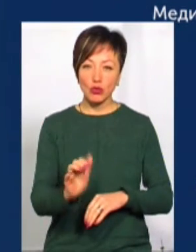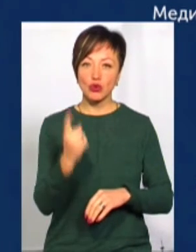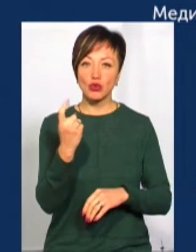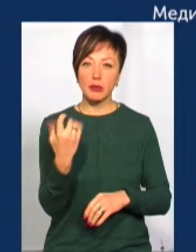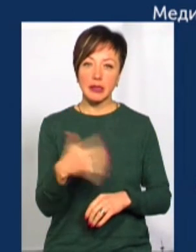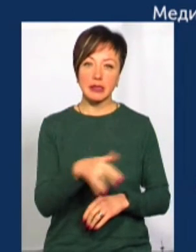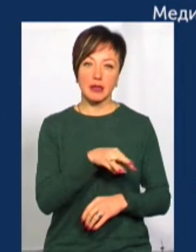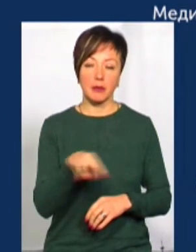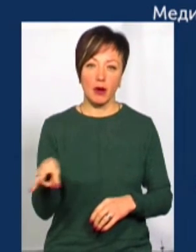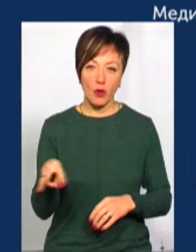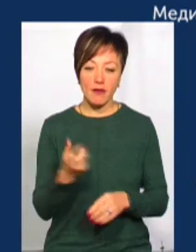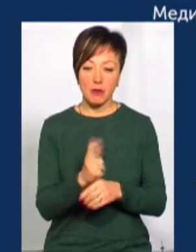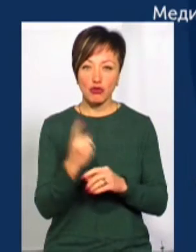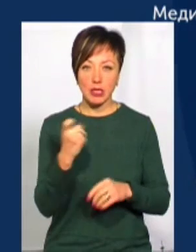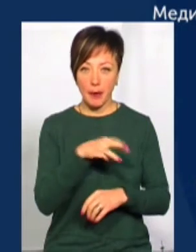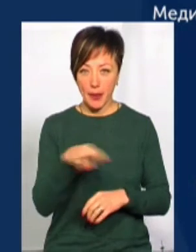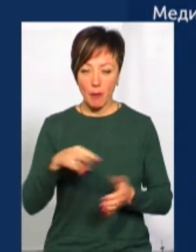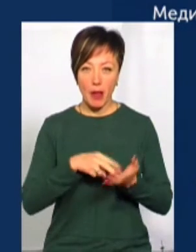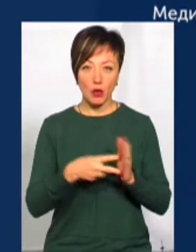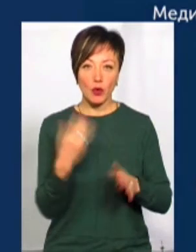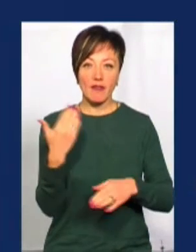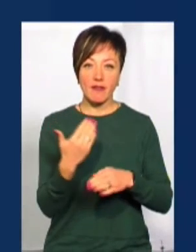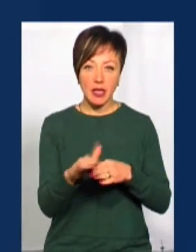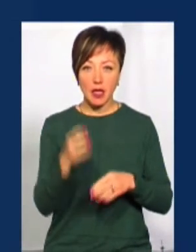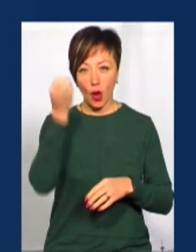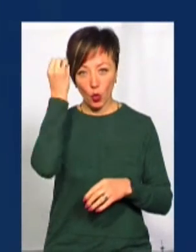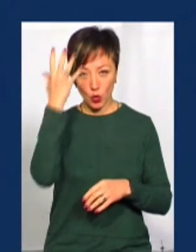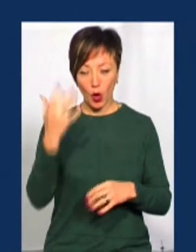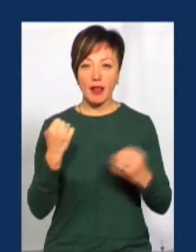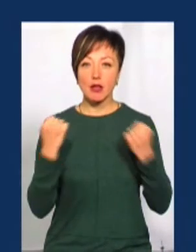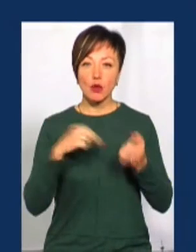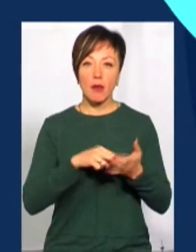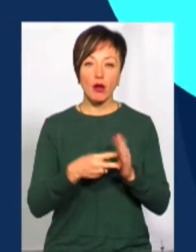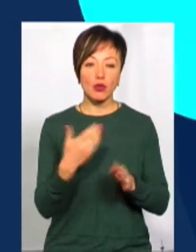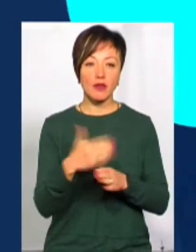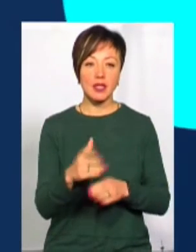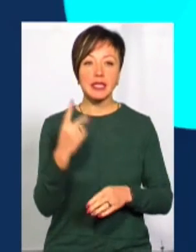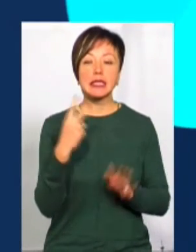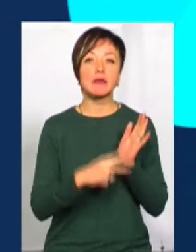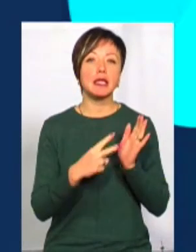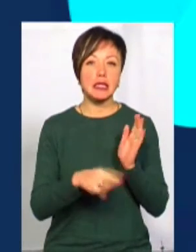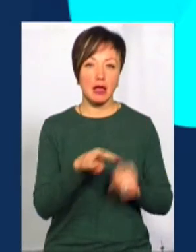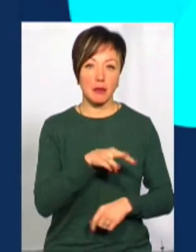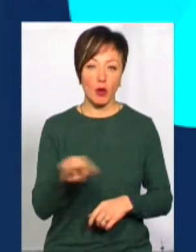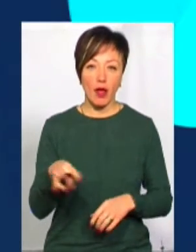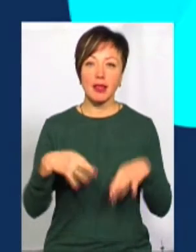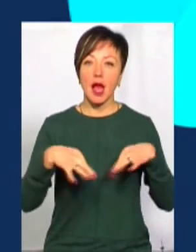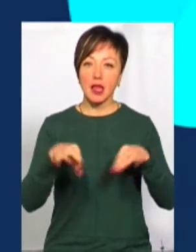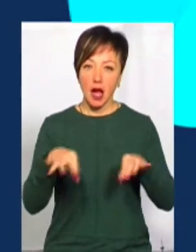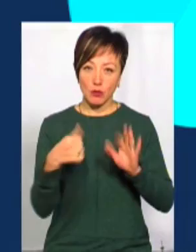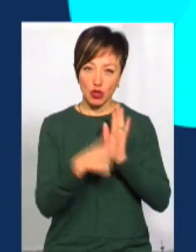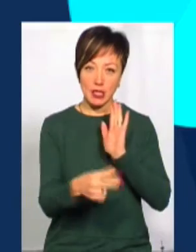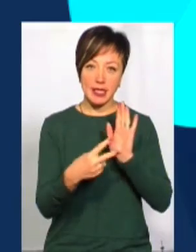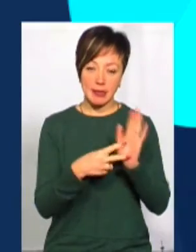150 мільйонів, більше 100 мільйонів планують витратити на культуру. На спорт планують витратити майже 70 мільйонів, на транспорт –